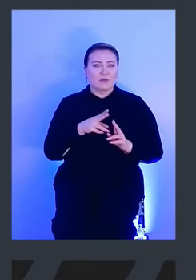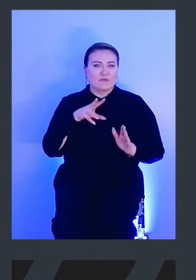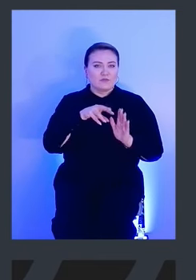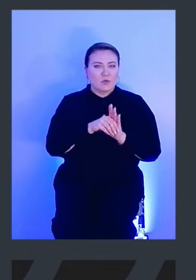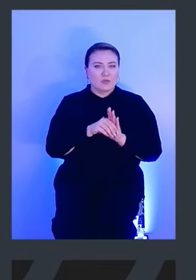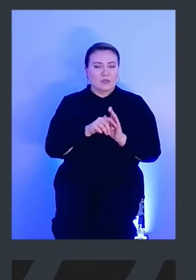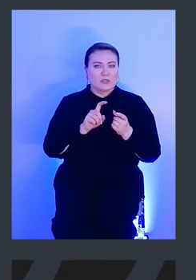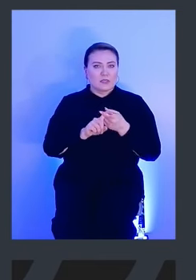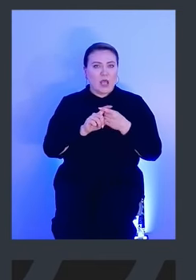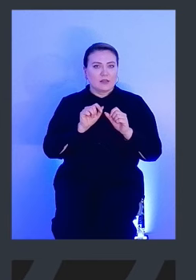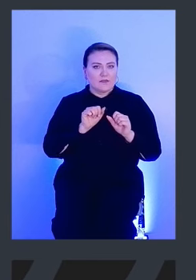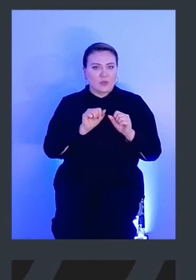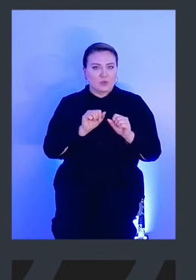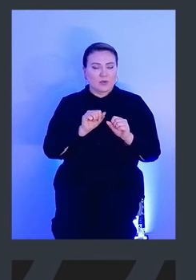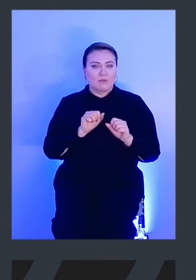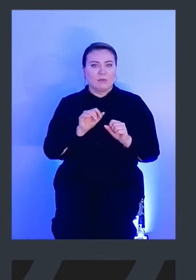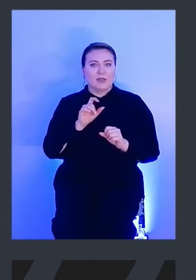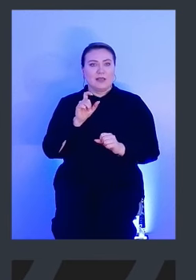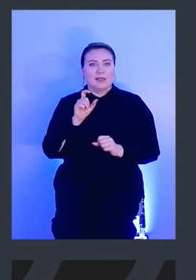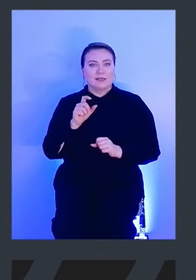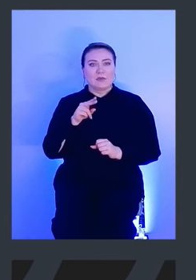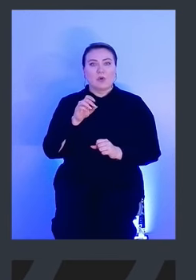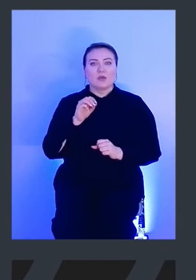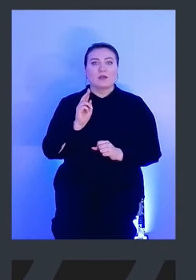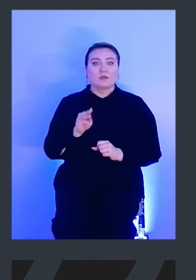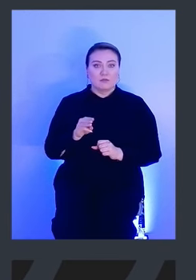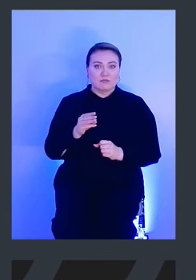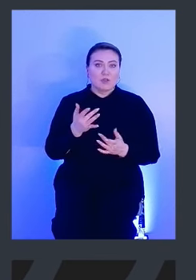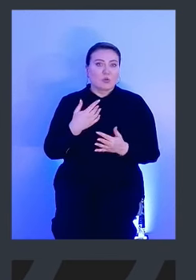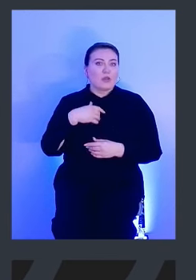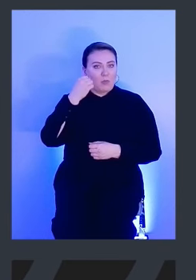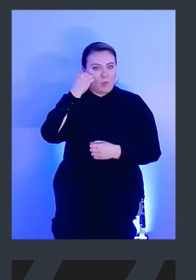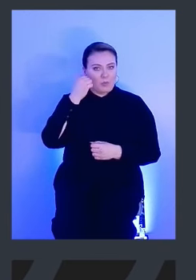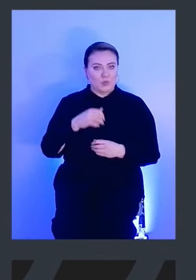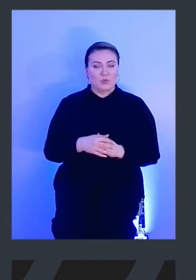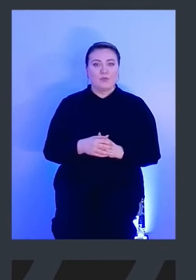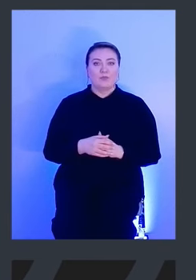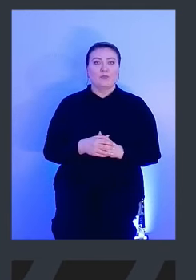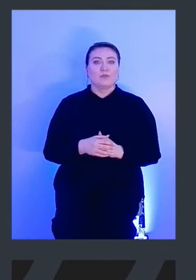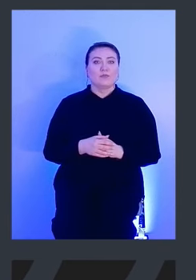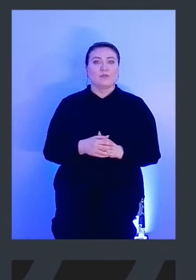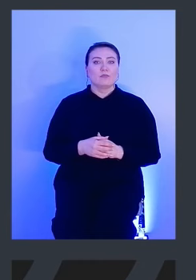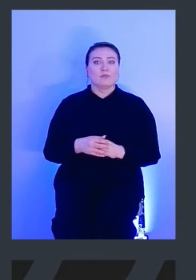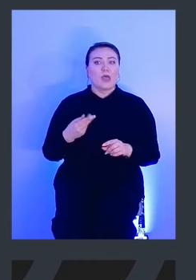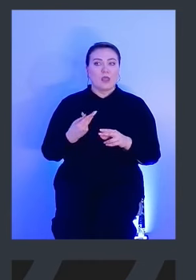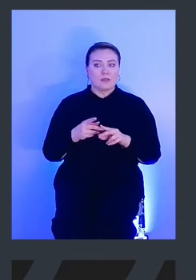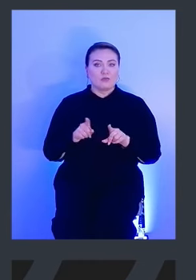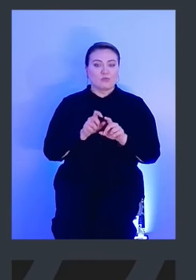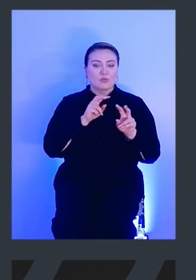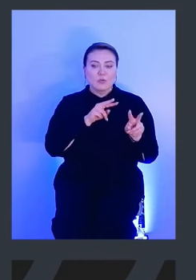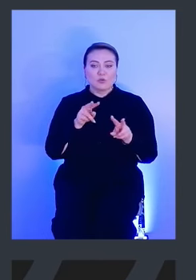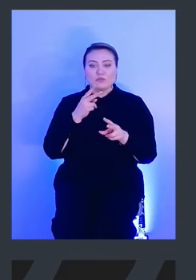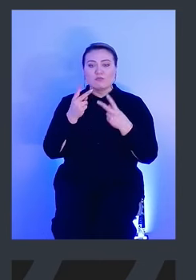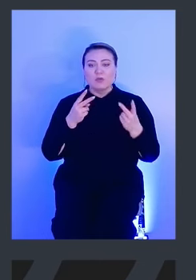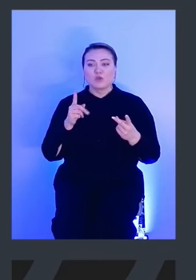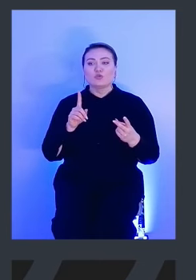антивирусом X-Protect, насколько я помню. И это тоже можно мониторить, смотреть, а что